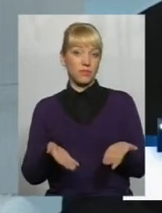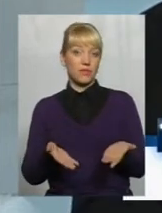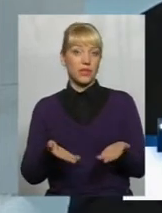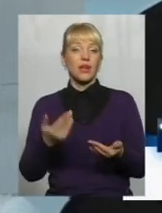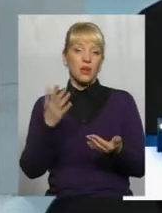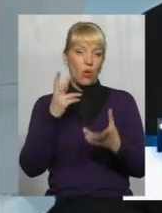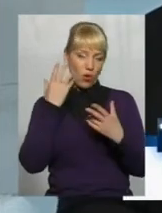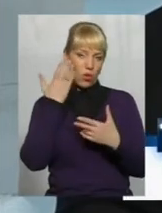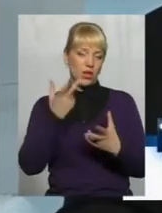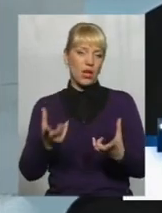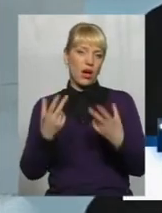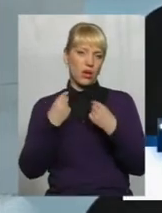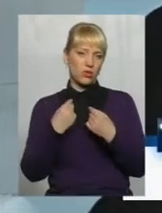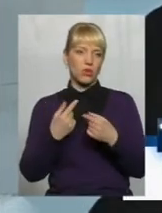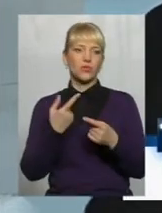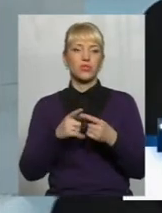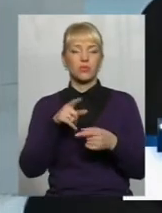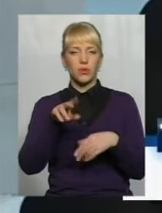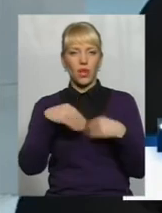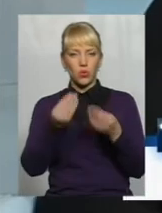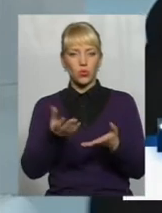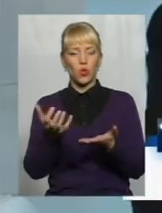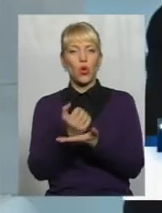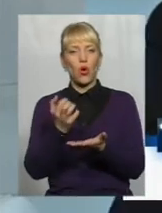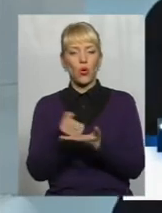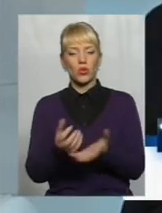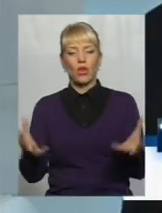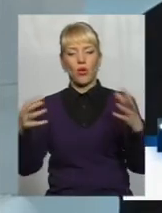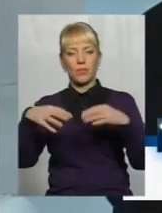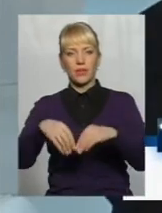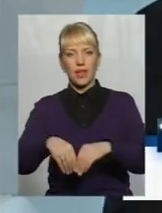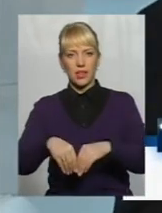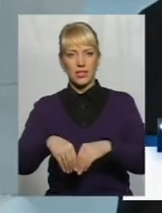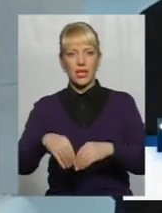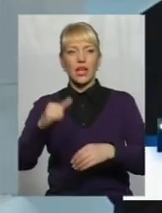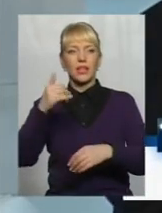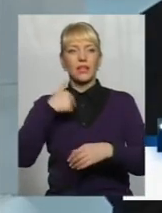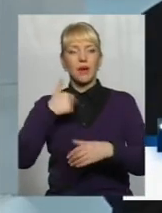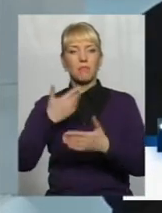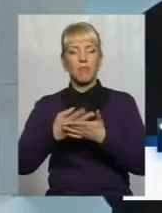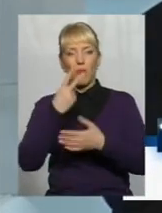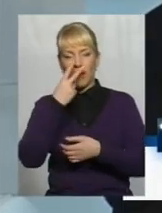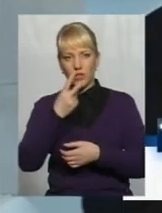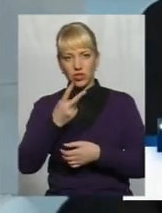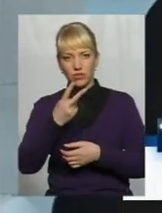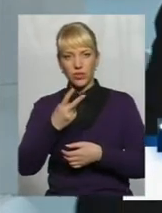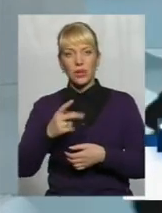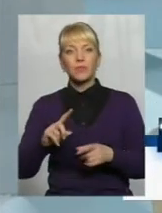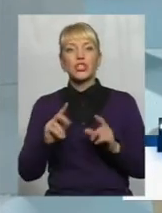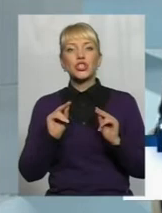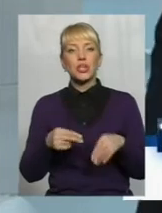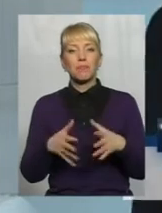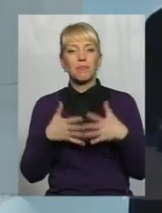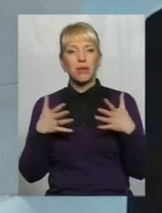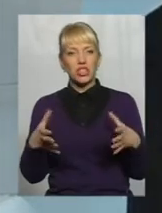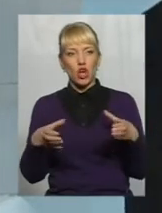гарантовані ось тобі дають доходи, об'єдналися, причому я побачив, що чим більша